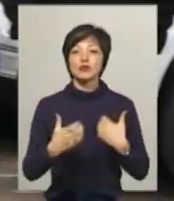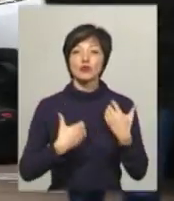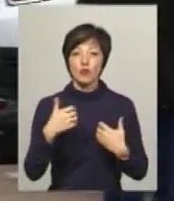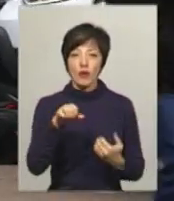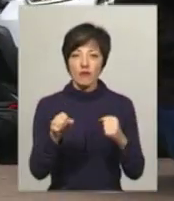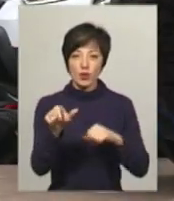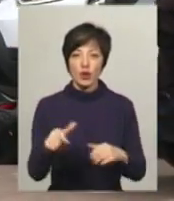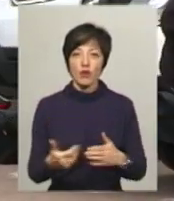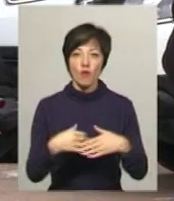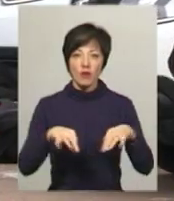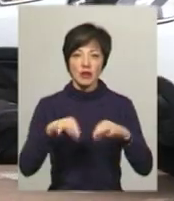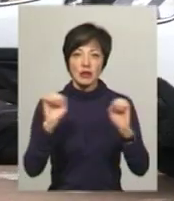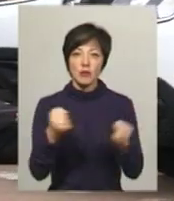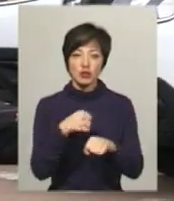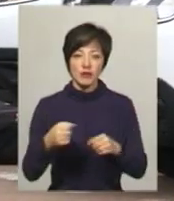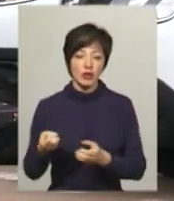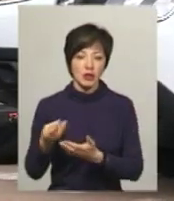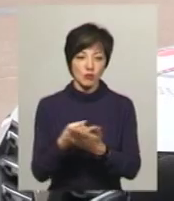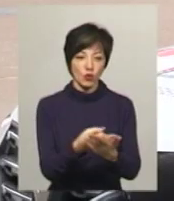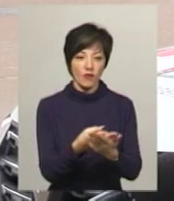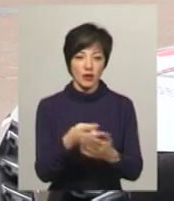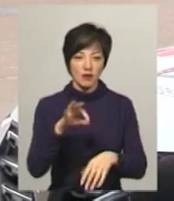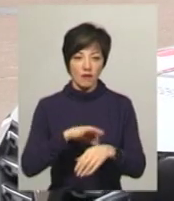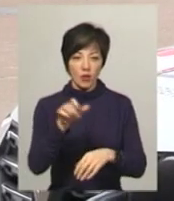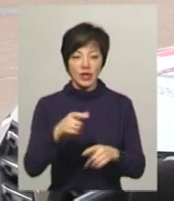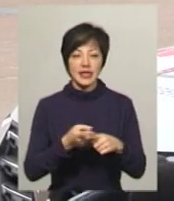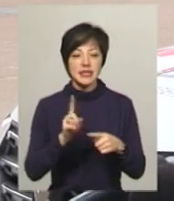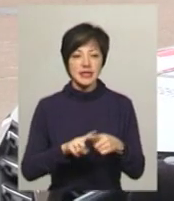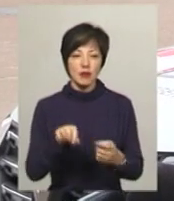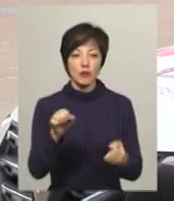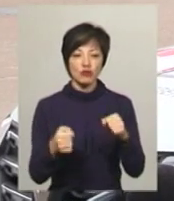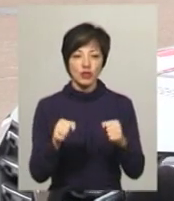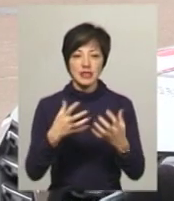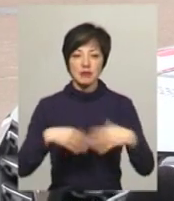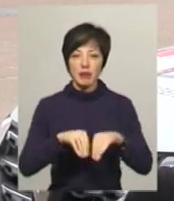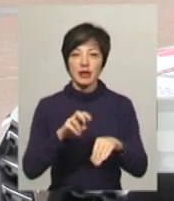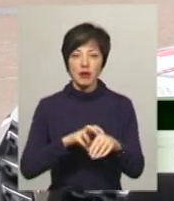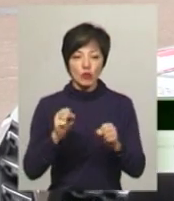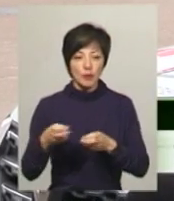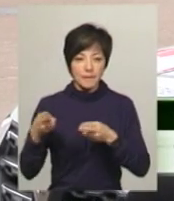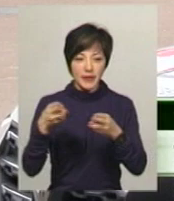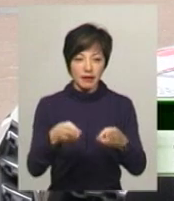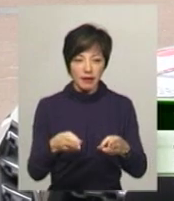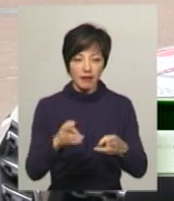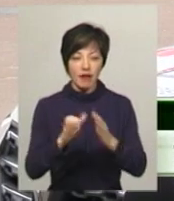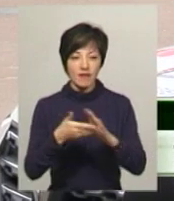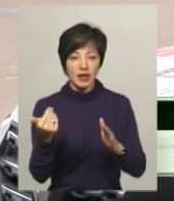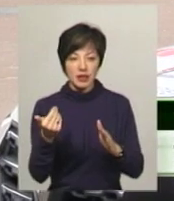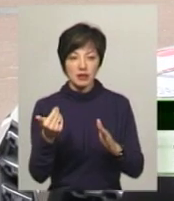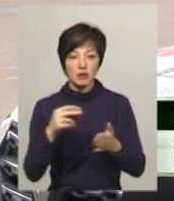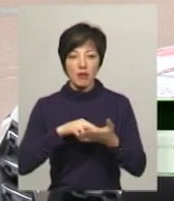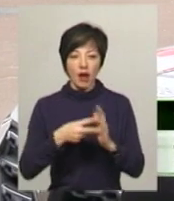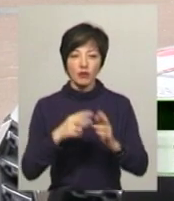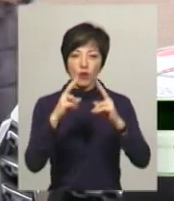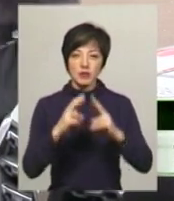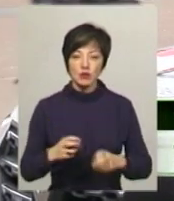водія – новою автівкою неможливо транспортувати хворих. На цій машині сімейний лікар може приїхати на виклик, планове